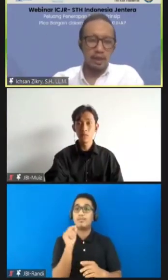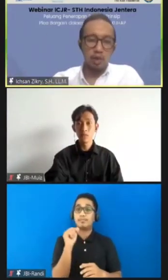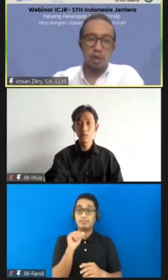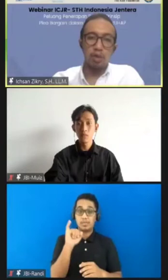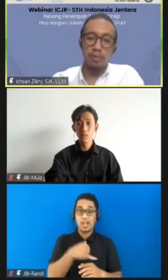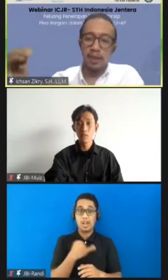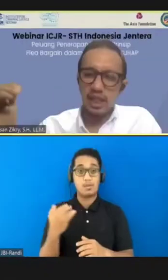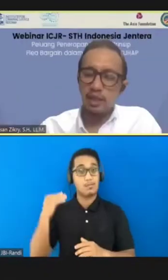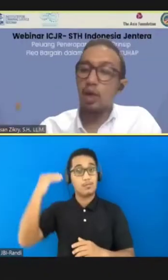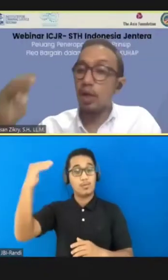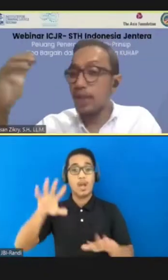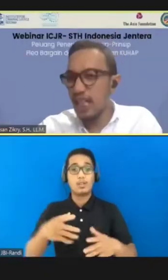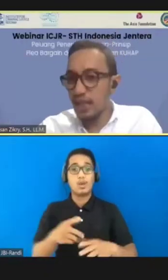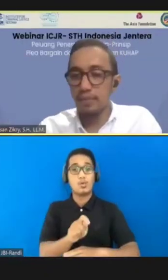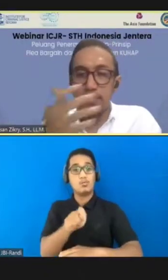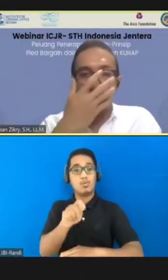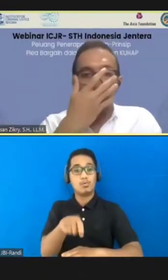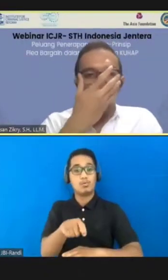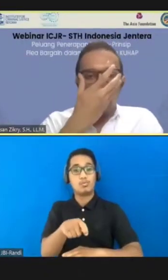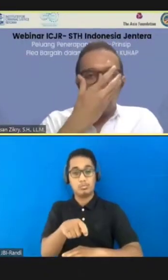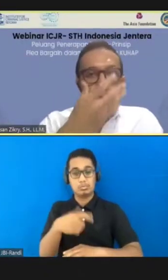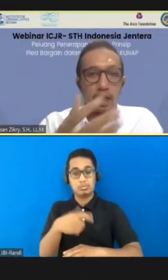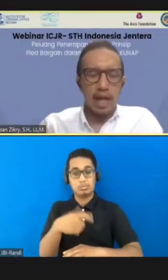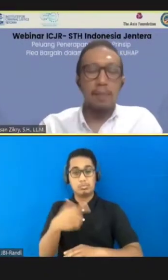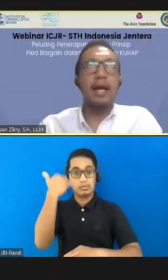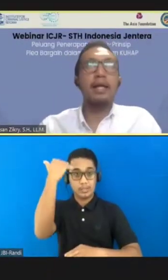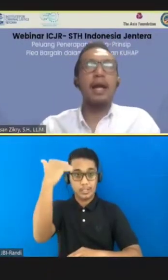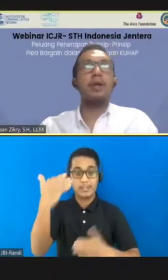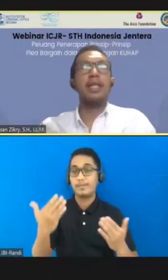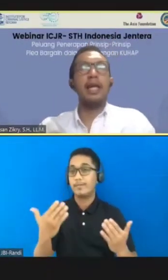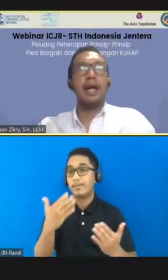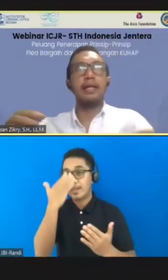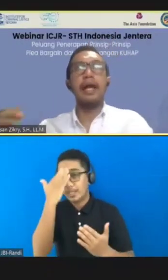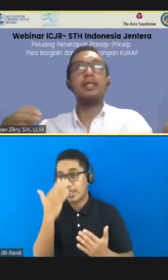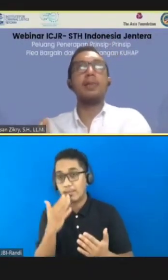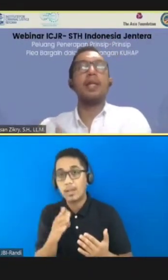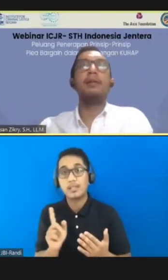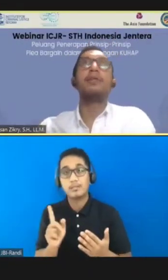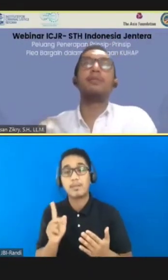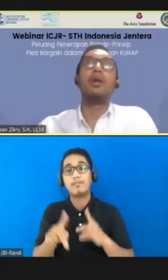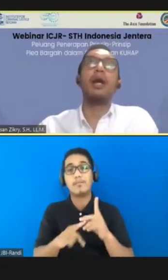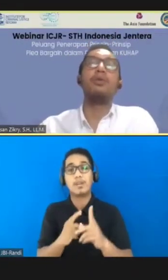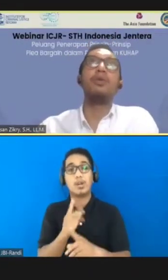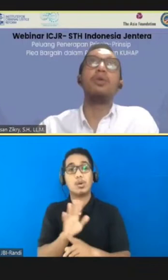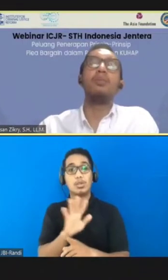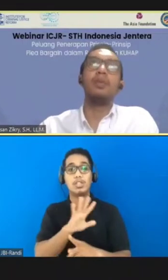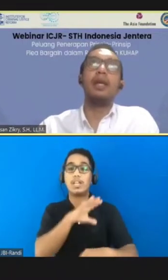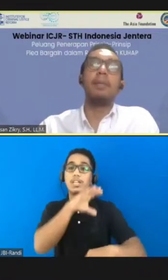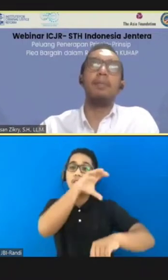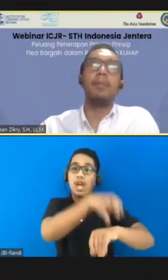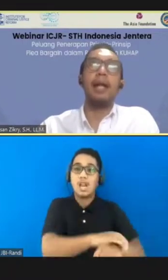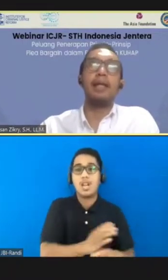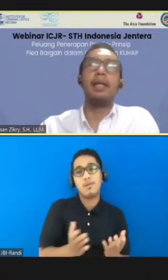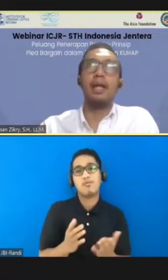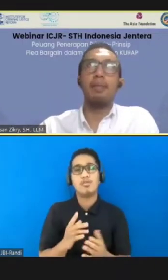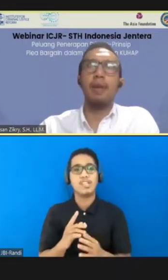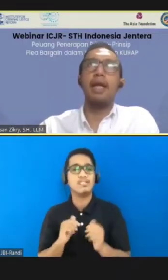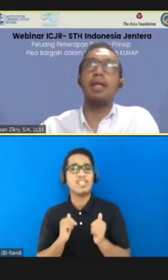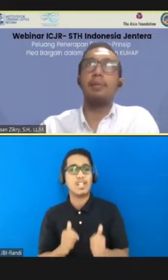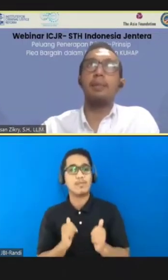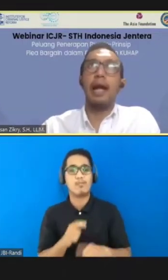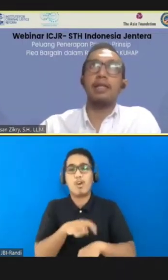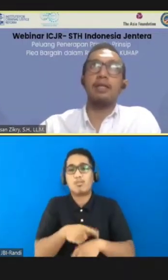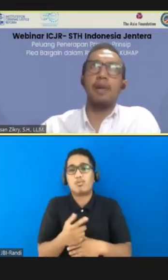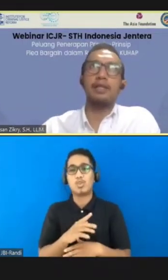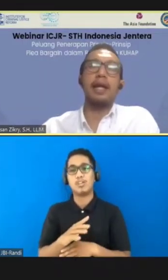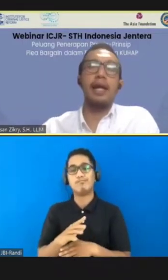kemungkinan dia untuk dihukum lebih tinggi, juga lebih tinggi. Kenapa? Karena kalau dia tidak ditahan, sebenarnya dia bisa punya waktu untuk menyiapkan pembelaan dia dengan lebih